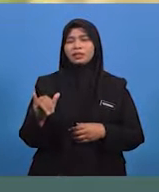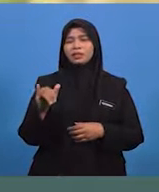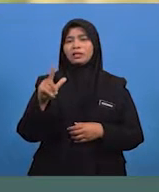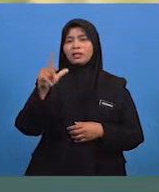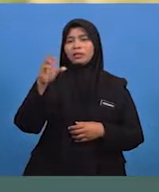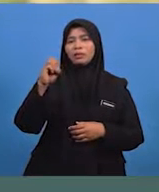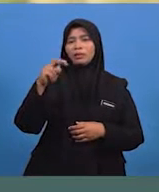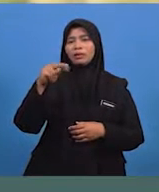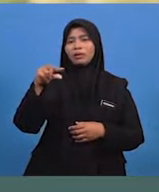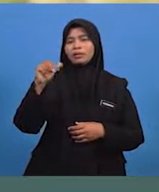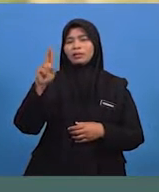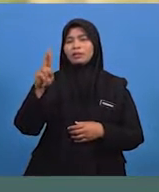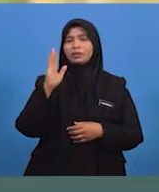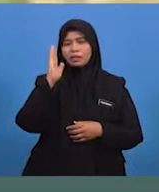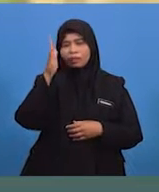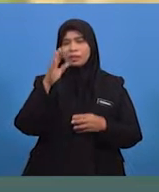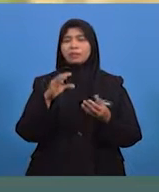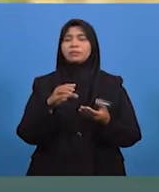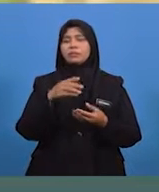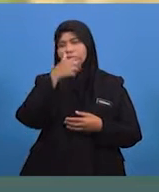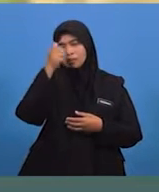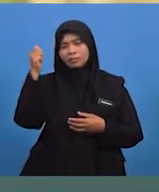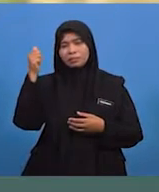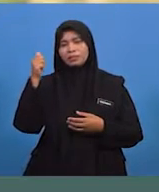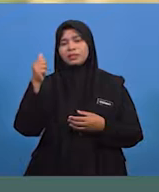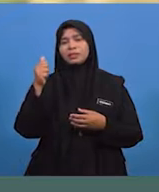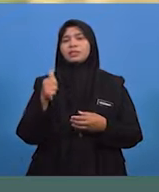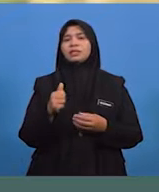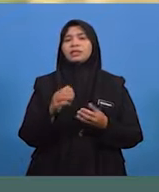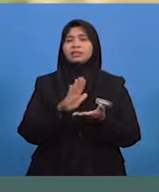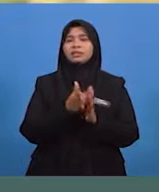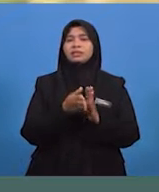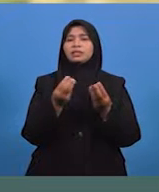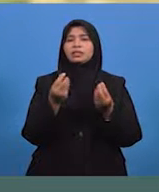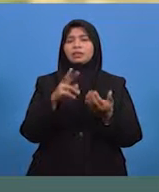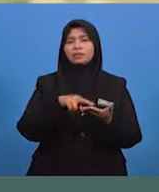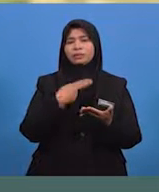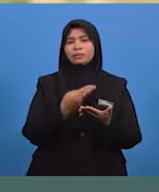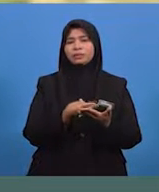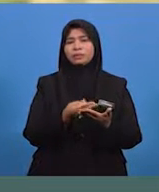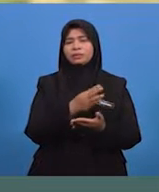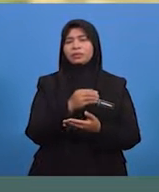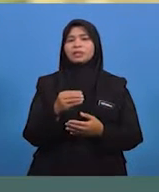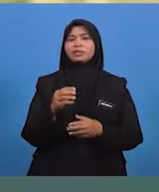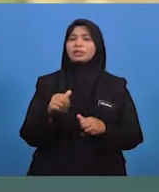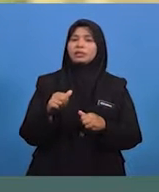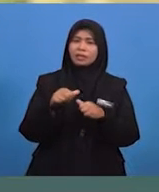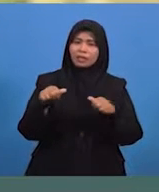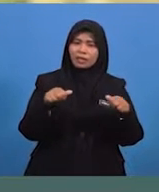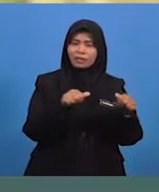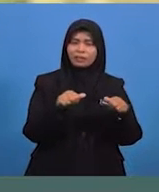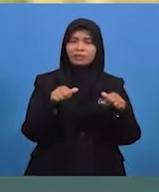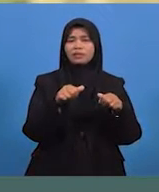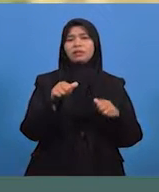tepu dengan air akan mengakibatkan kejadian tanah runtuh dan aliran lumpur. Jadi, murid-murid